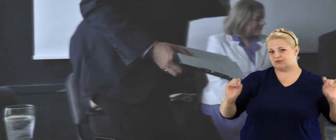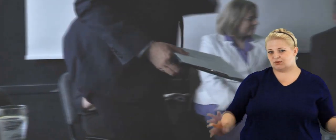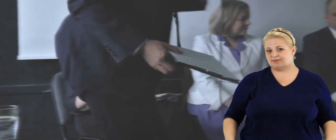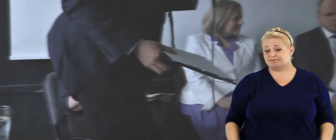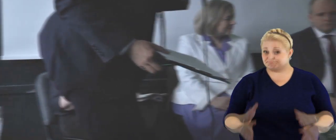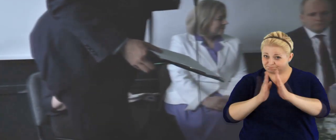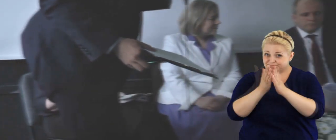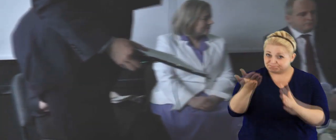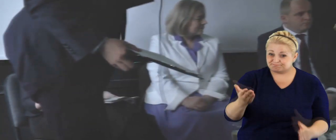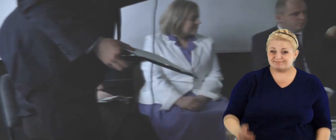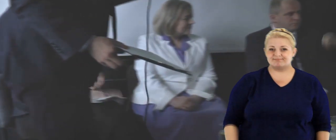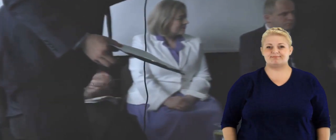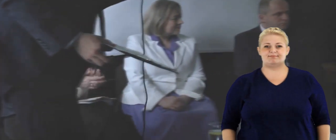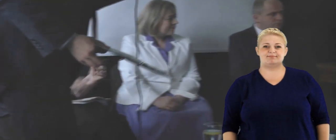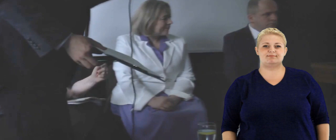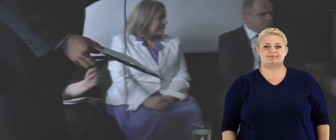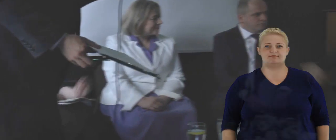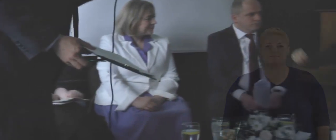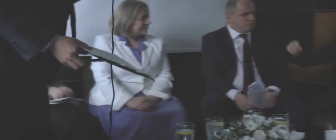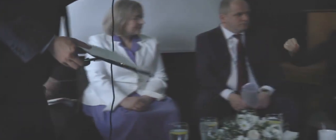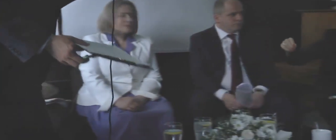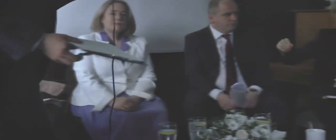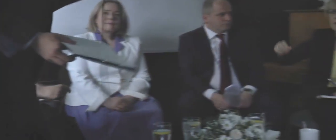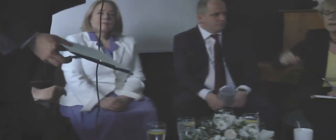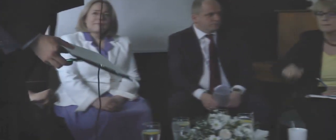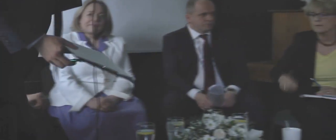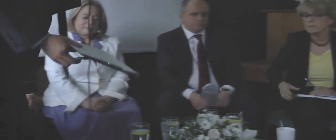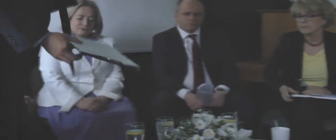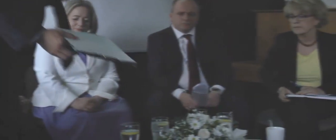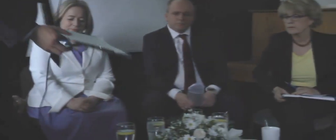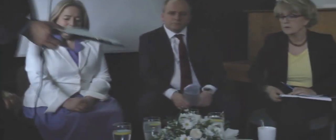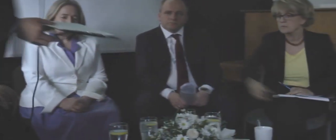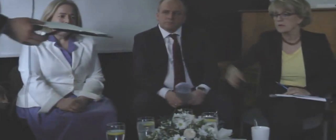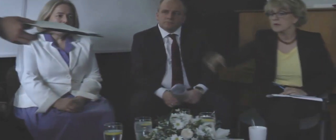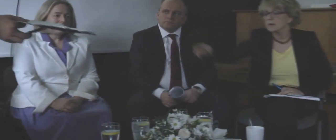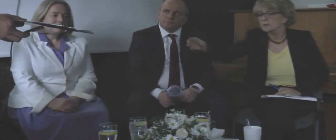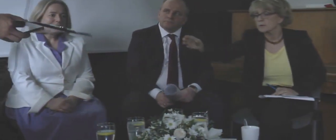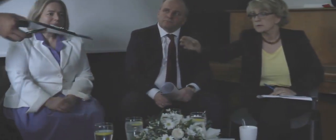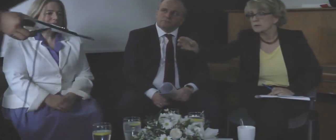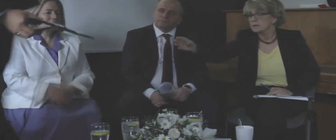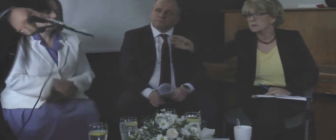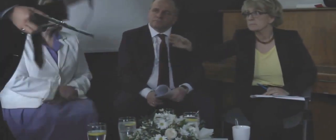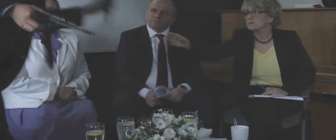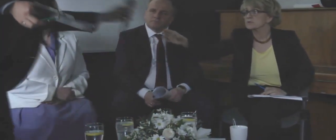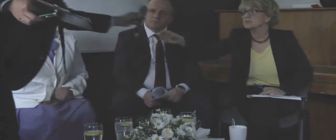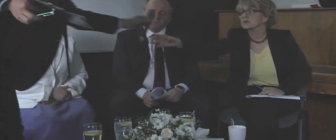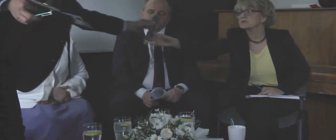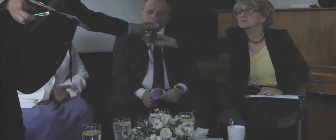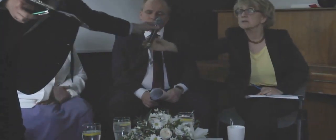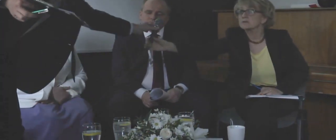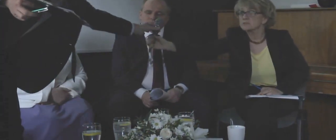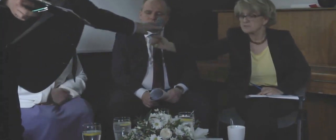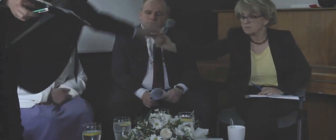Ja bym chciała sobie zgodę, czy były... Oczywiście, nie, to jest, ja będę pilnował czasu i tematyki, ale...